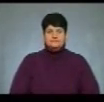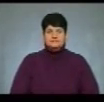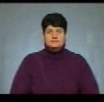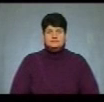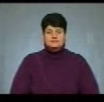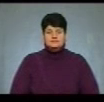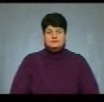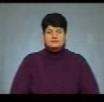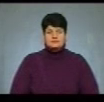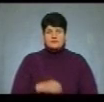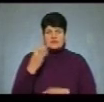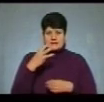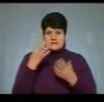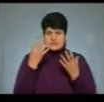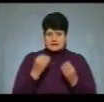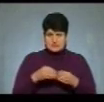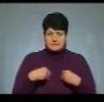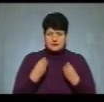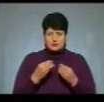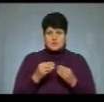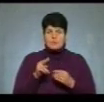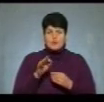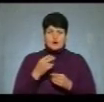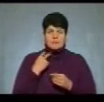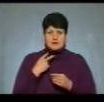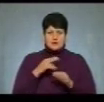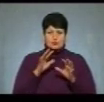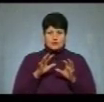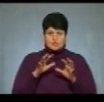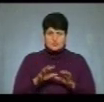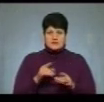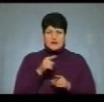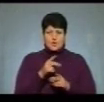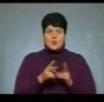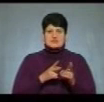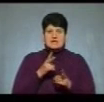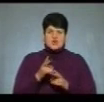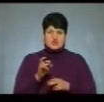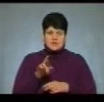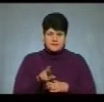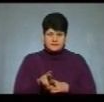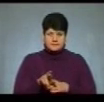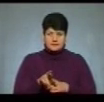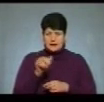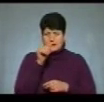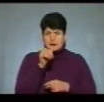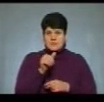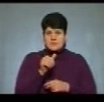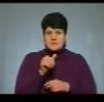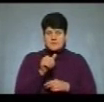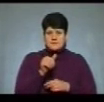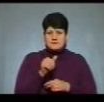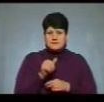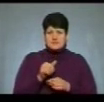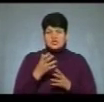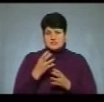30 днів дається по Кримінально-процесуальному кодексу на його оскарження. Мій підзахисний ще